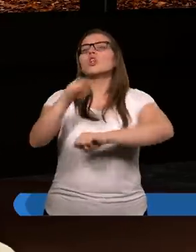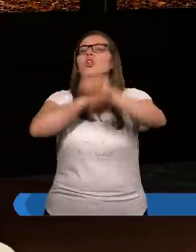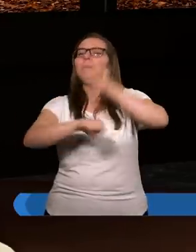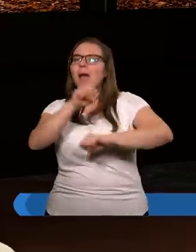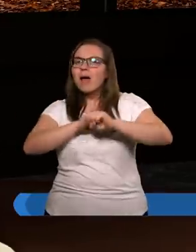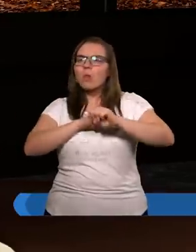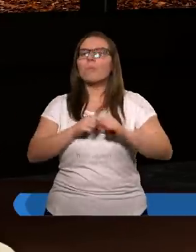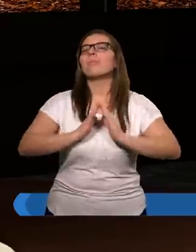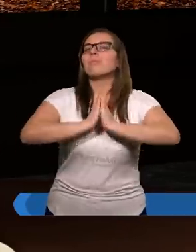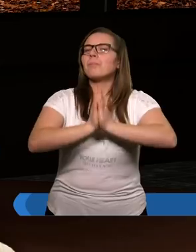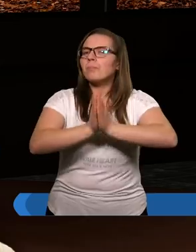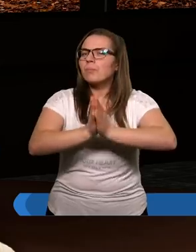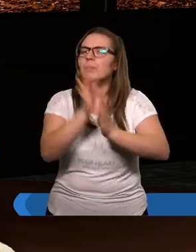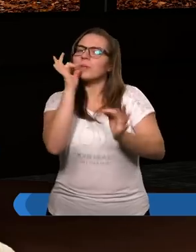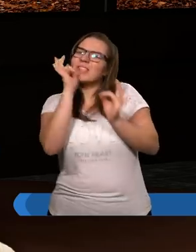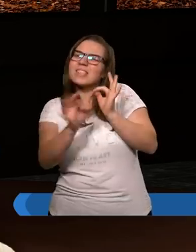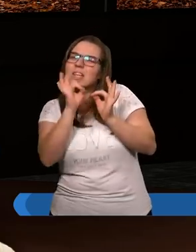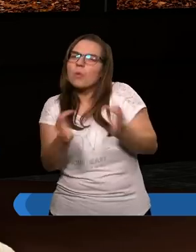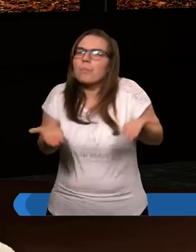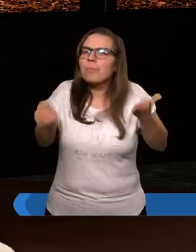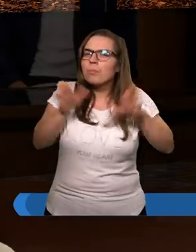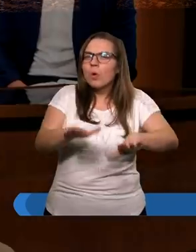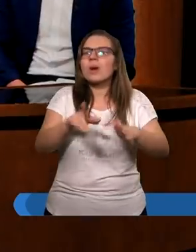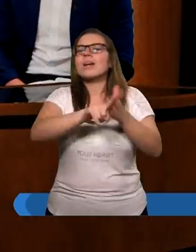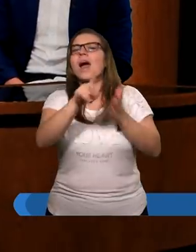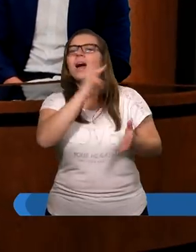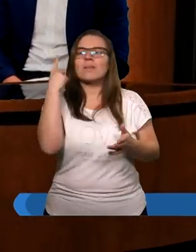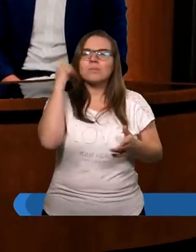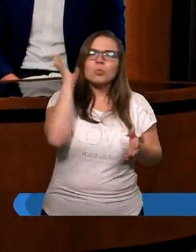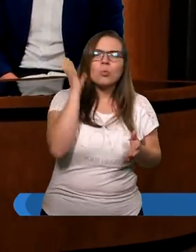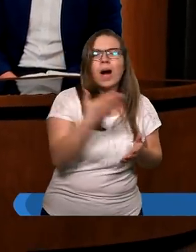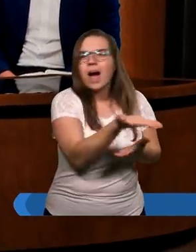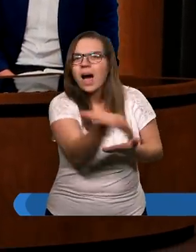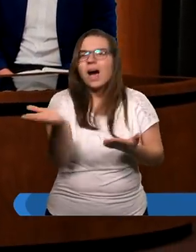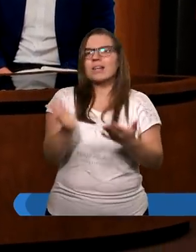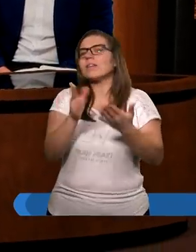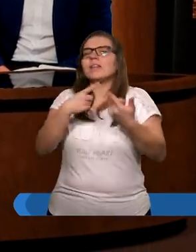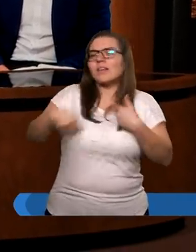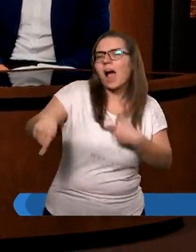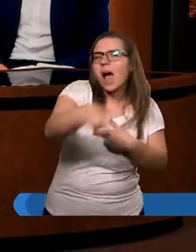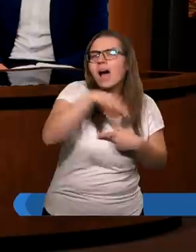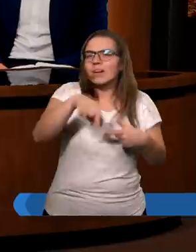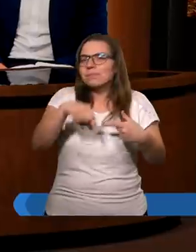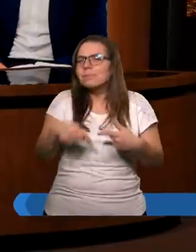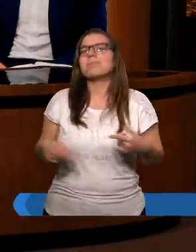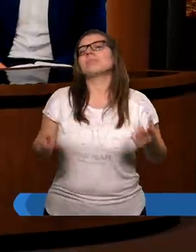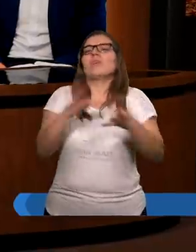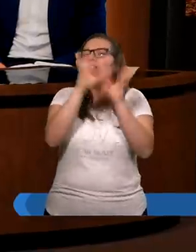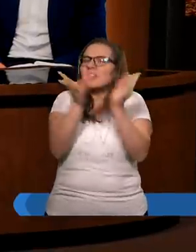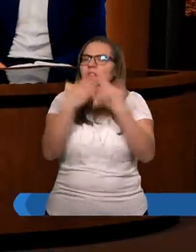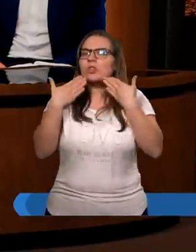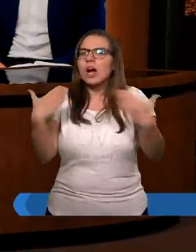Proszę o szczególne błogosławieństwo dla naszych słuchaczy i dla nas. I za wszystko